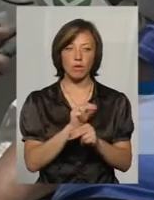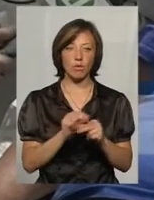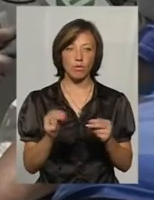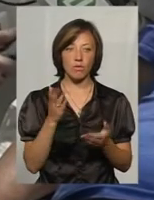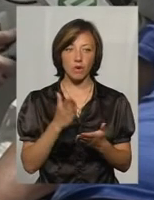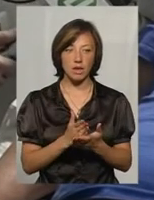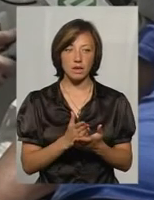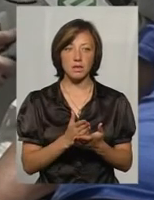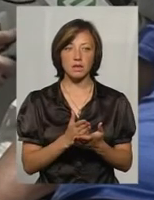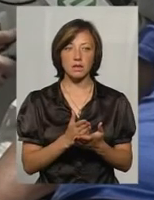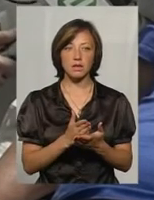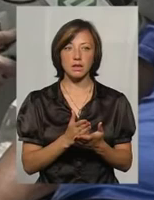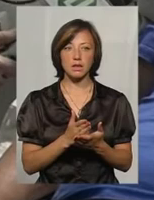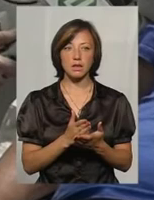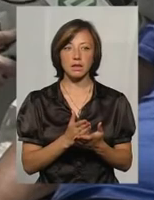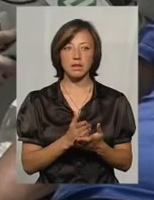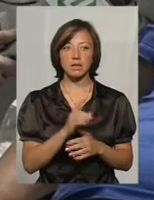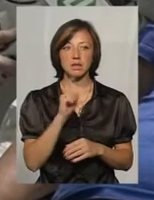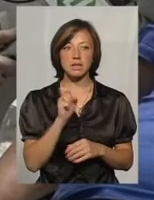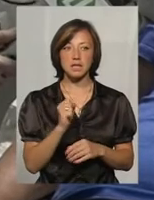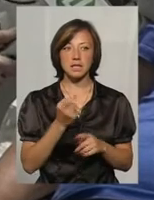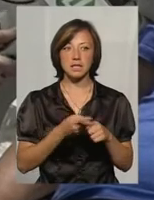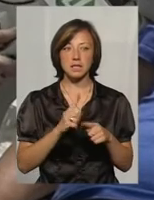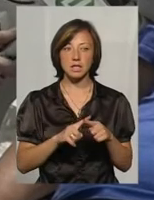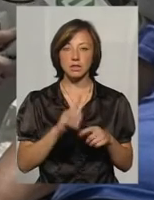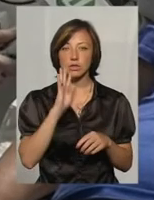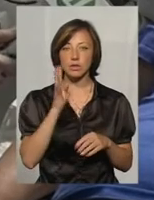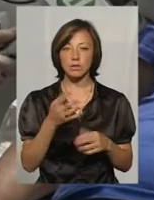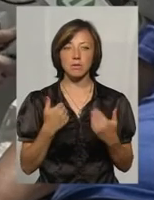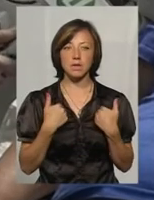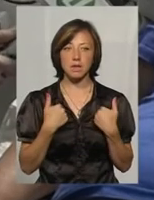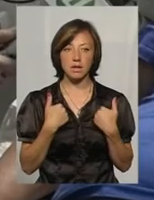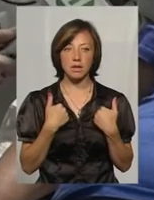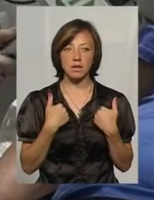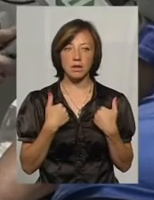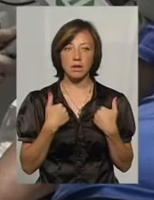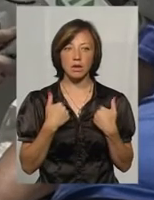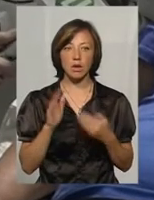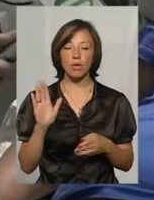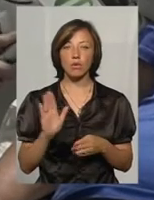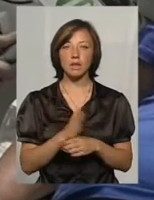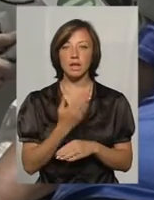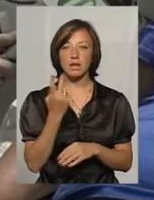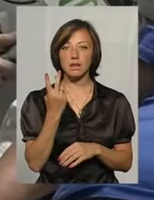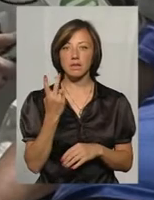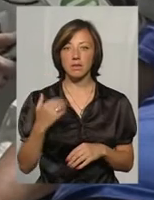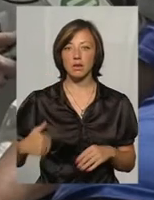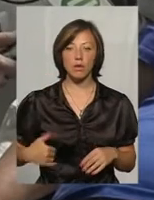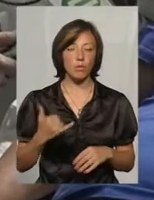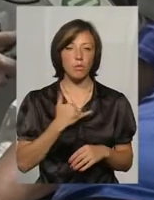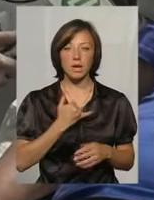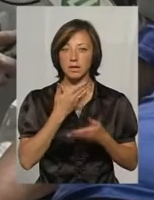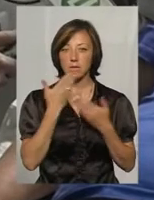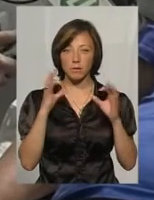То хотів сказати, що за ці 4 роки мені удалили дві нирки. Я знаходжуся бездовжний